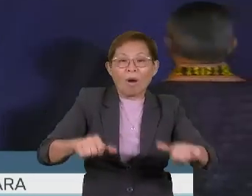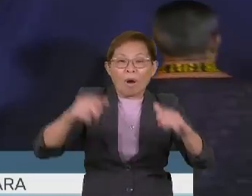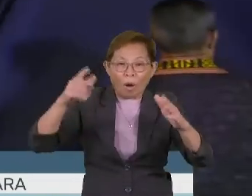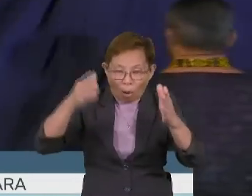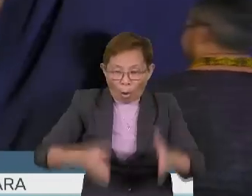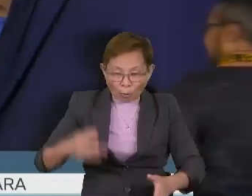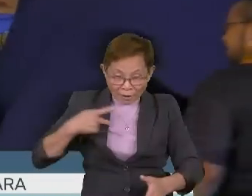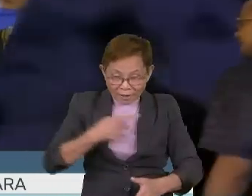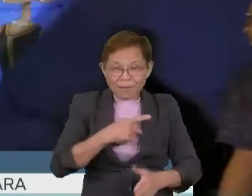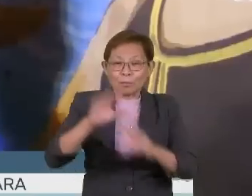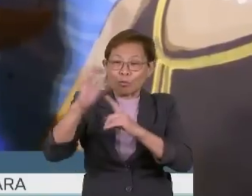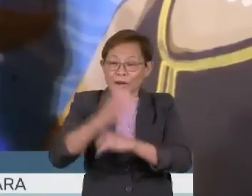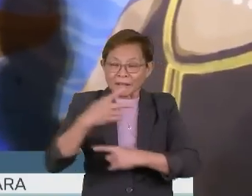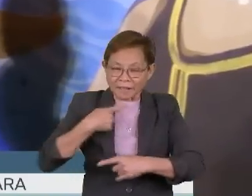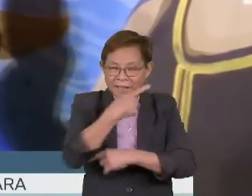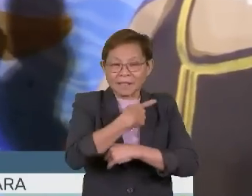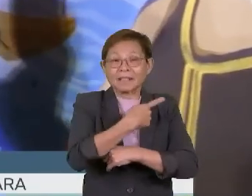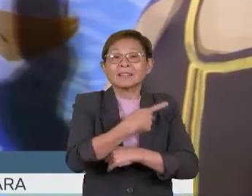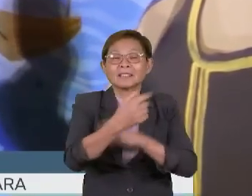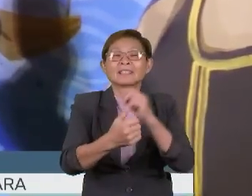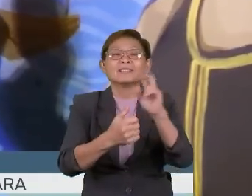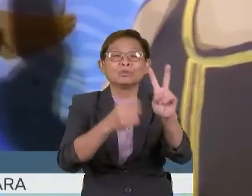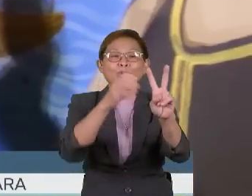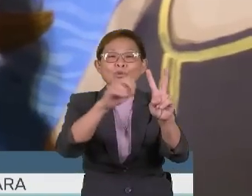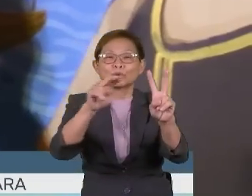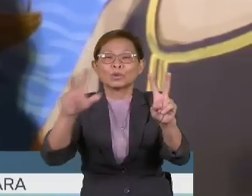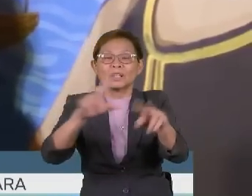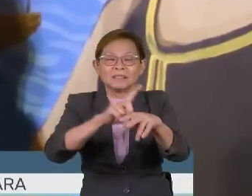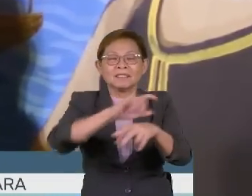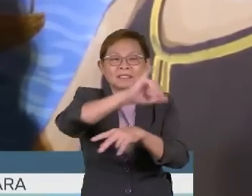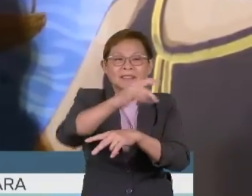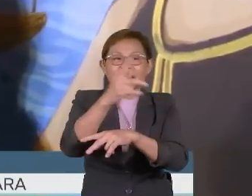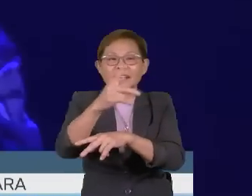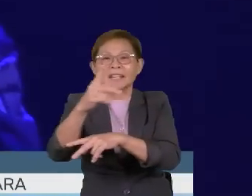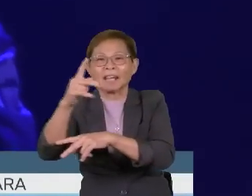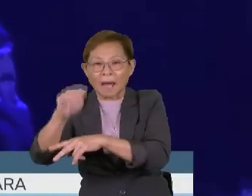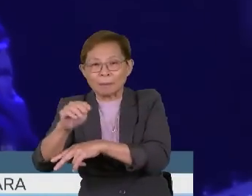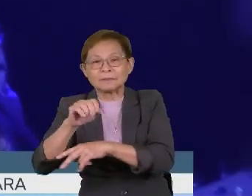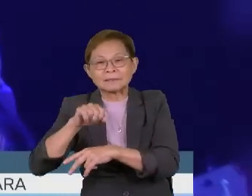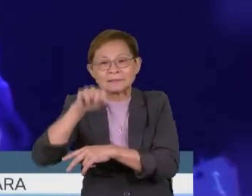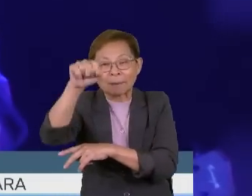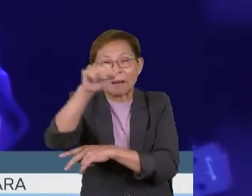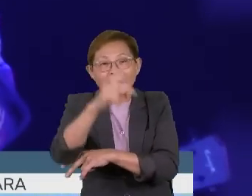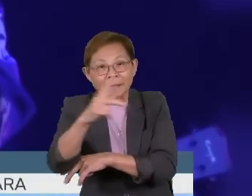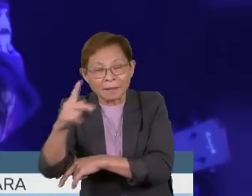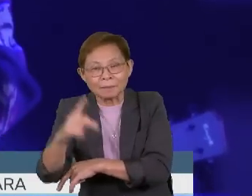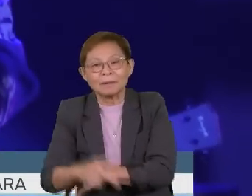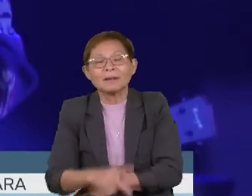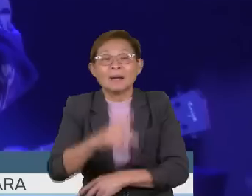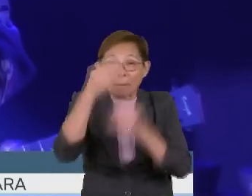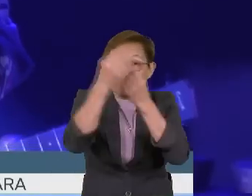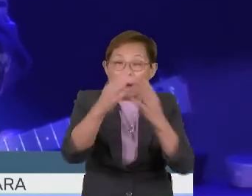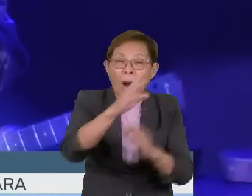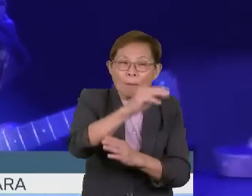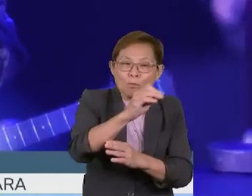kita 2023 di Auditorium Kompleks JKKN Sabah, Kota Kinabalu. Dalam pada itu, Khairul memberitahu,